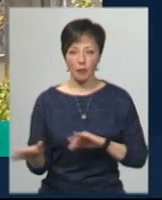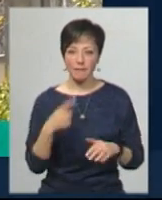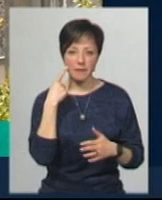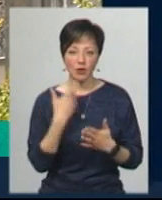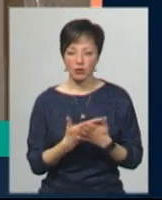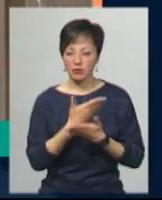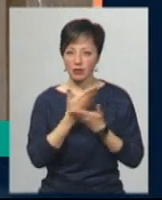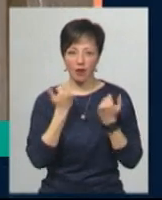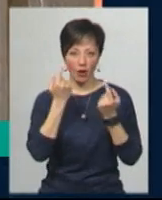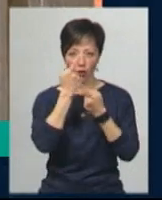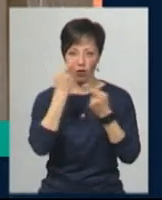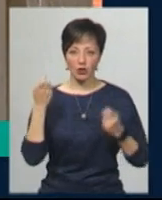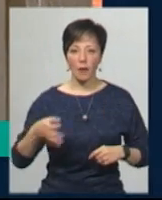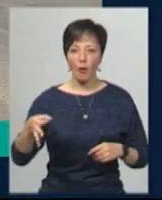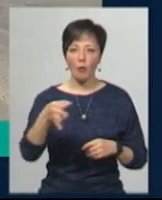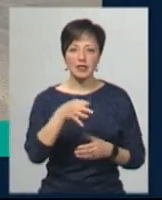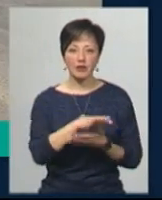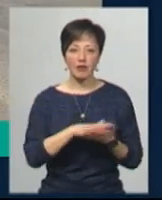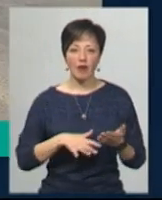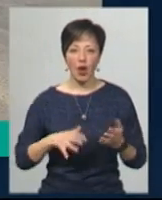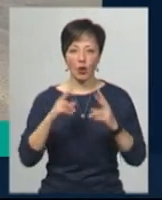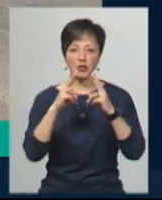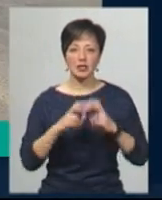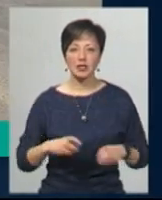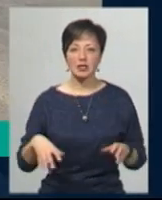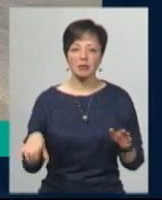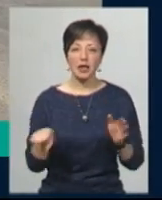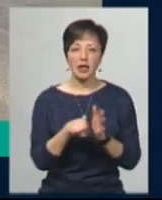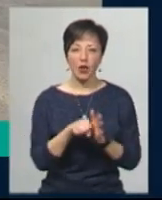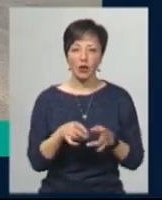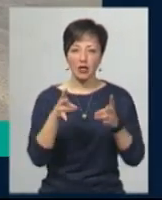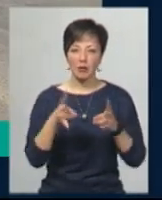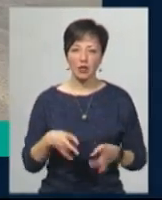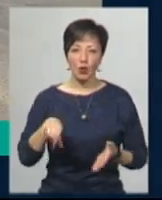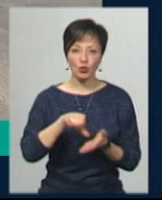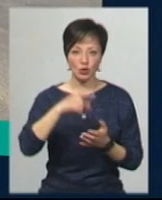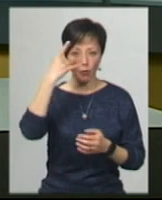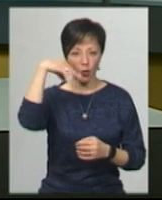не оголошено. На Хмельниччині триває розслідування смертельної ДТП за участю поліцейського.